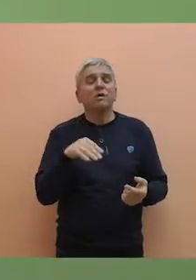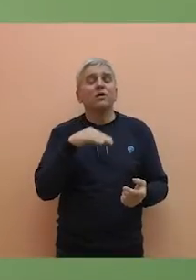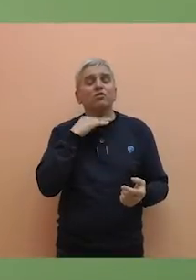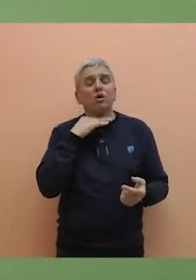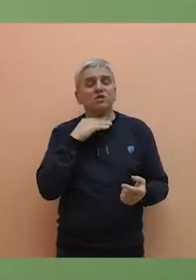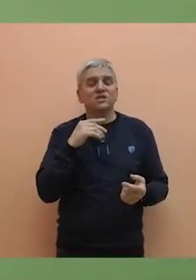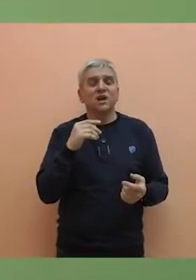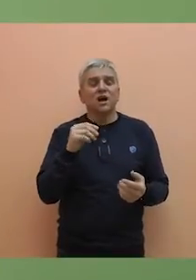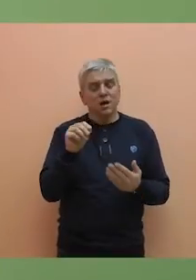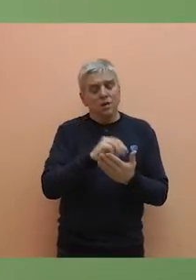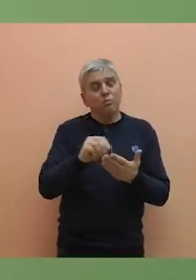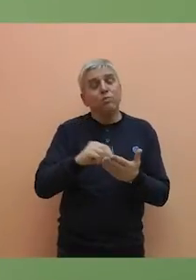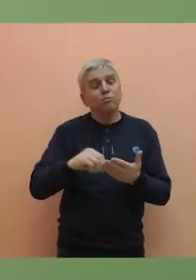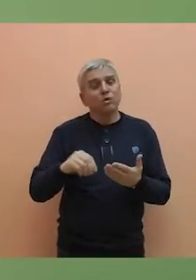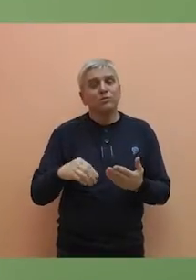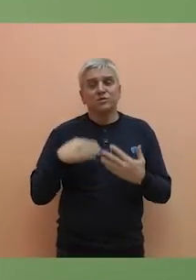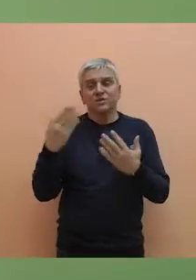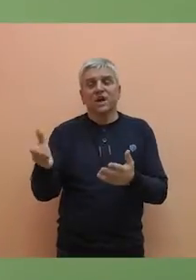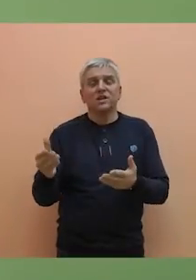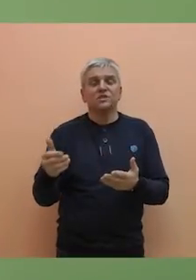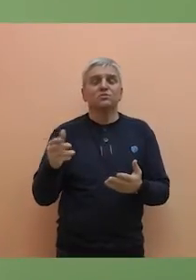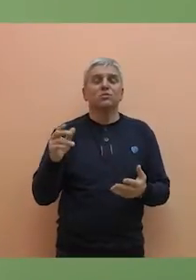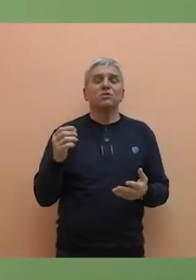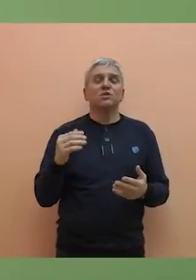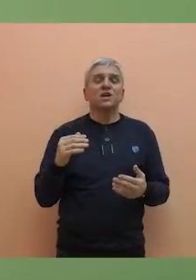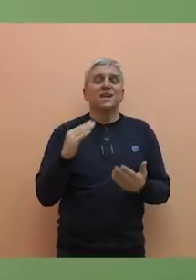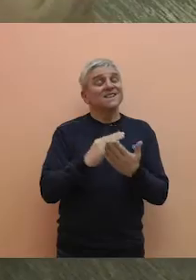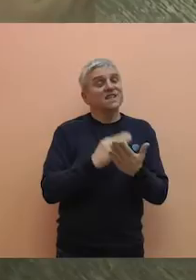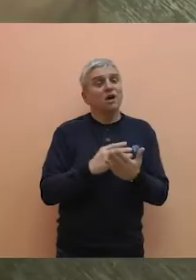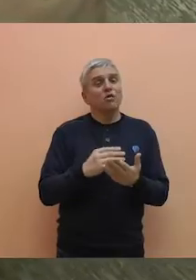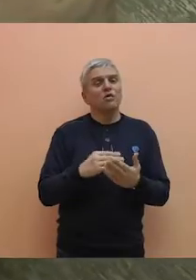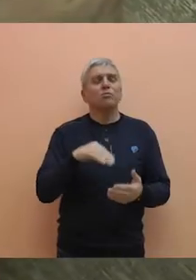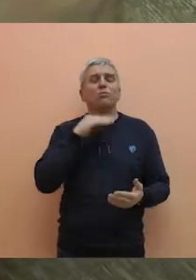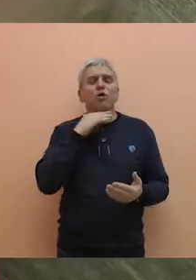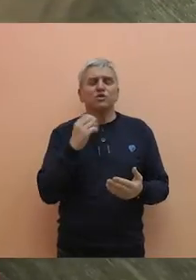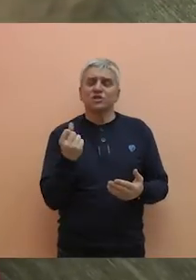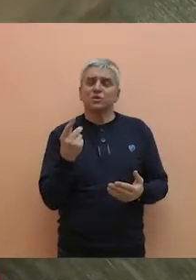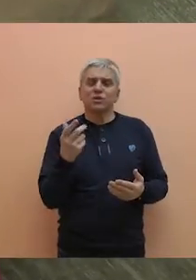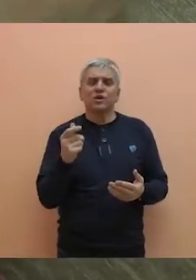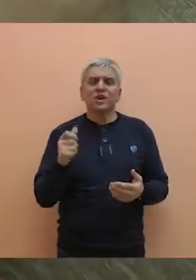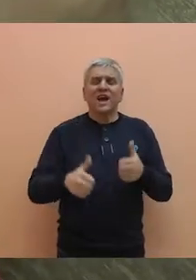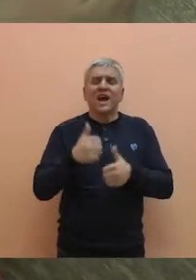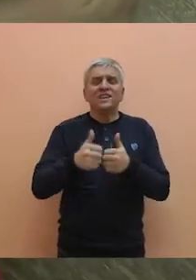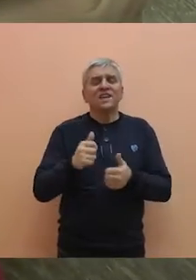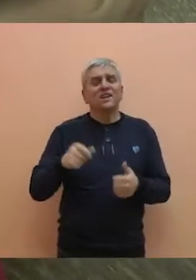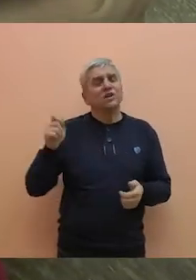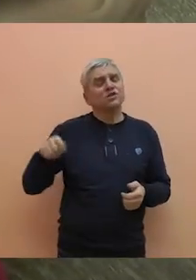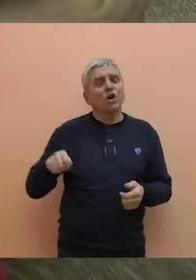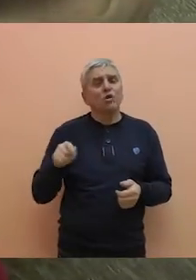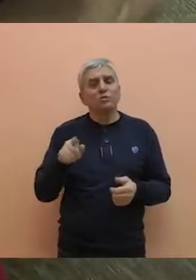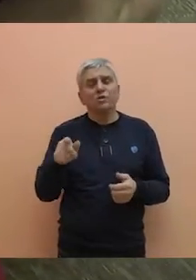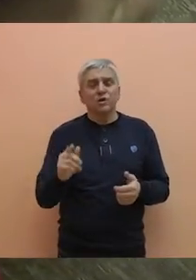potpisa i predali smo po zakonu mogući broj kandidata za odbornike, pa